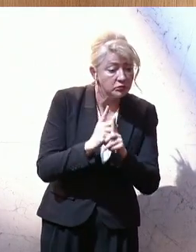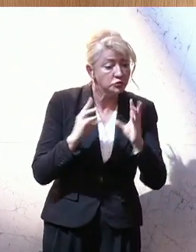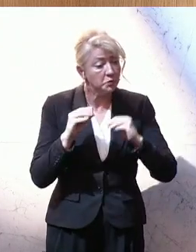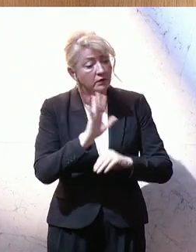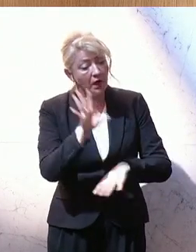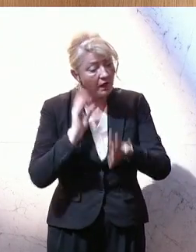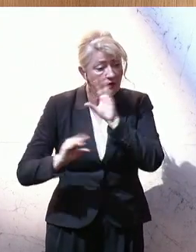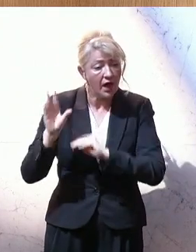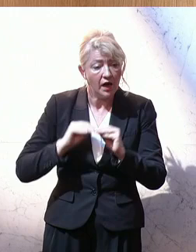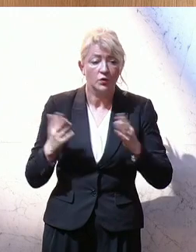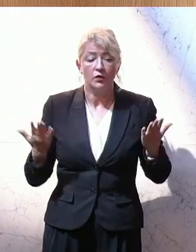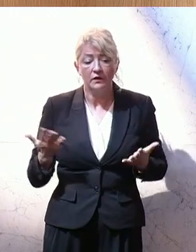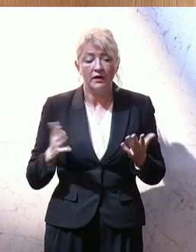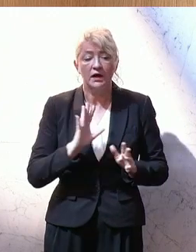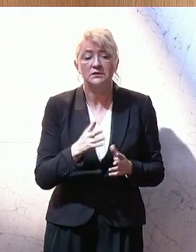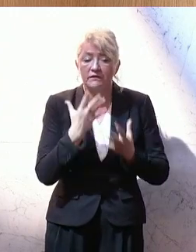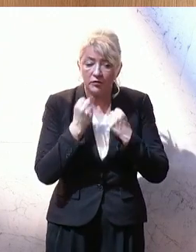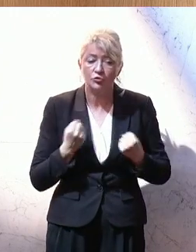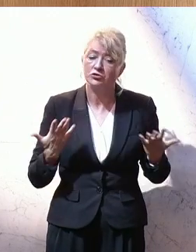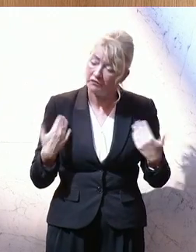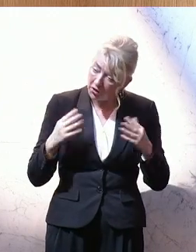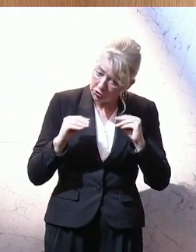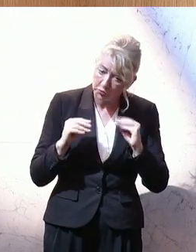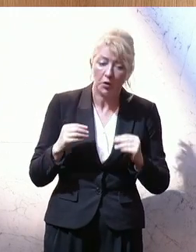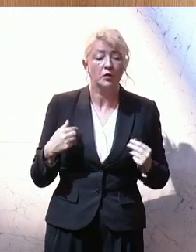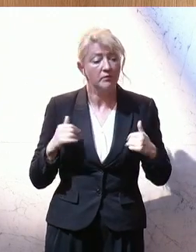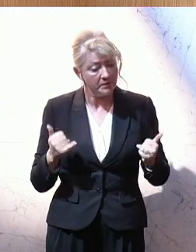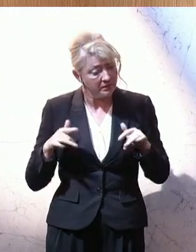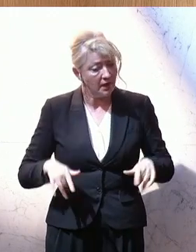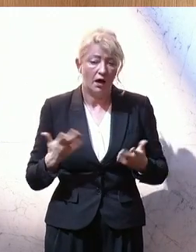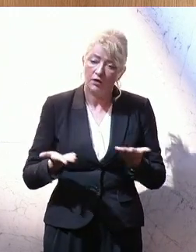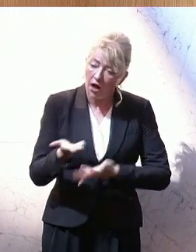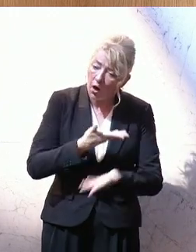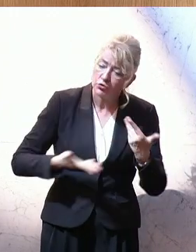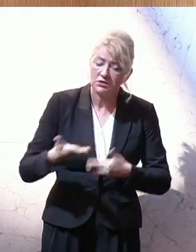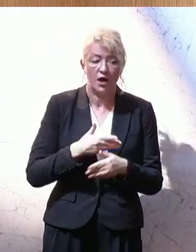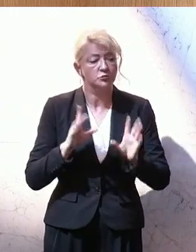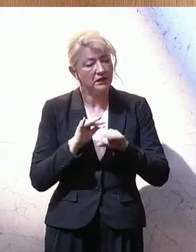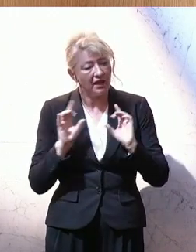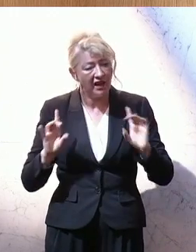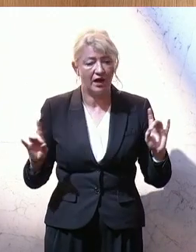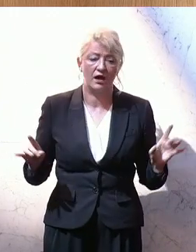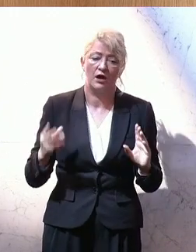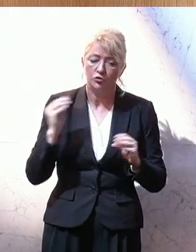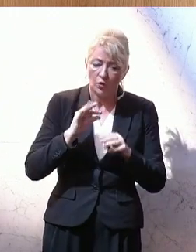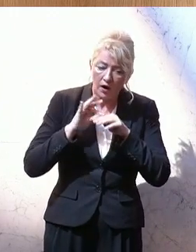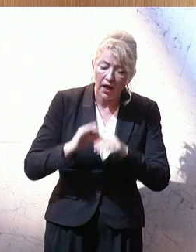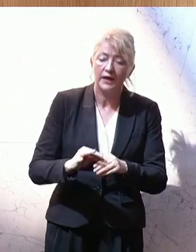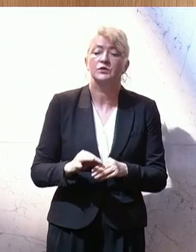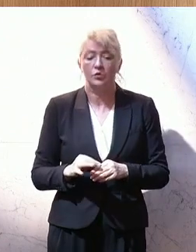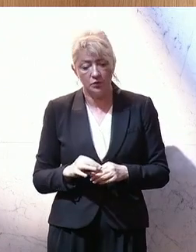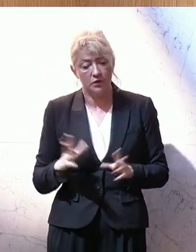Erfahrungen und Ihre Wünsche zu sprechen. Und ich bin im ständigen Austausch mit Lehrkräften, mit Schulleitungen,